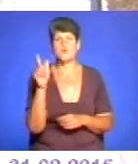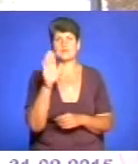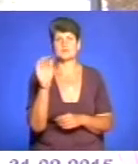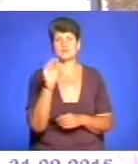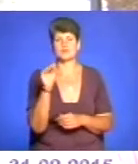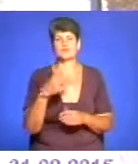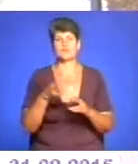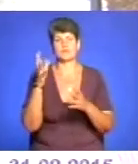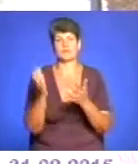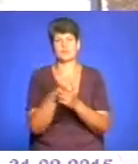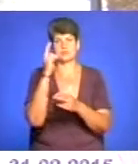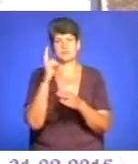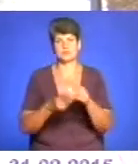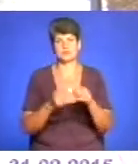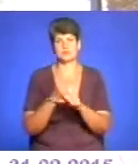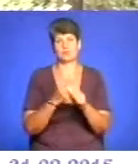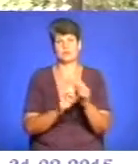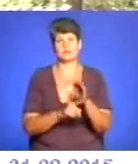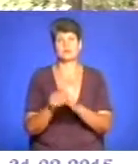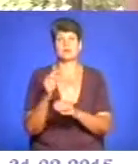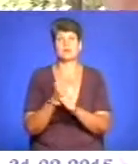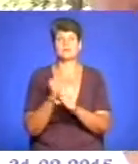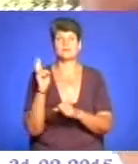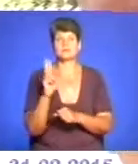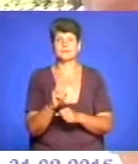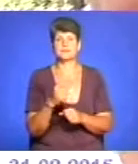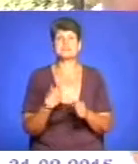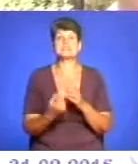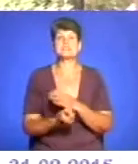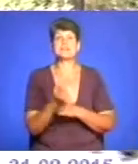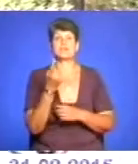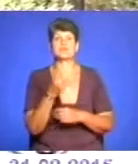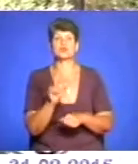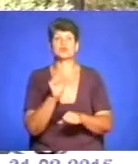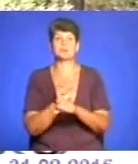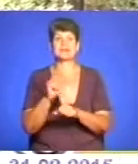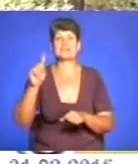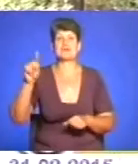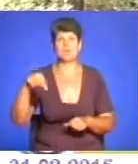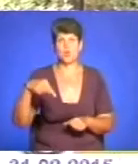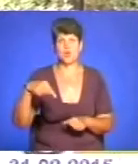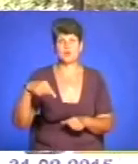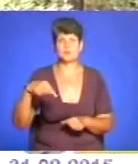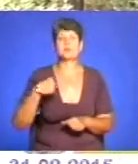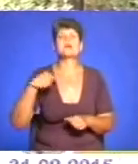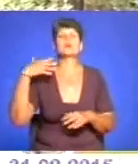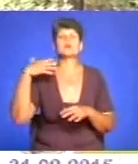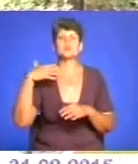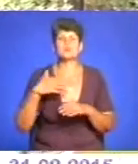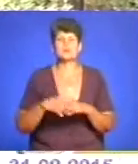вдасться виткнутися роботи, запустити її роботу. У нас з'явиться зупинка на вимогу. розуміємо, що 11